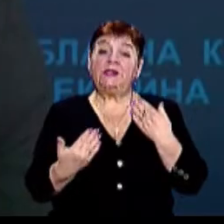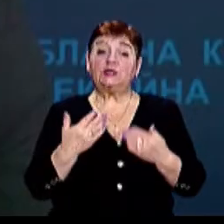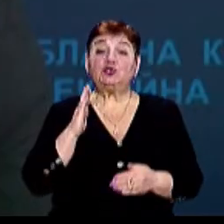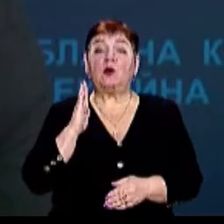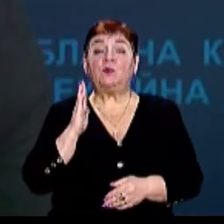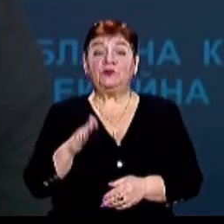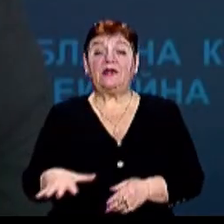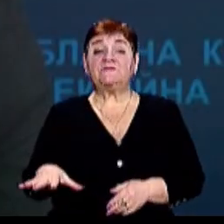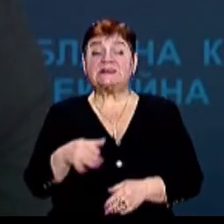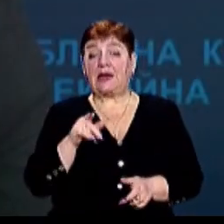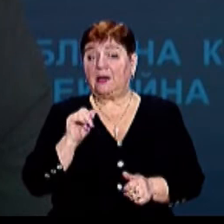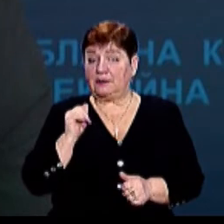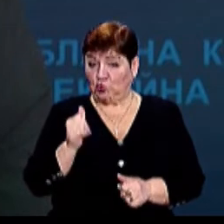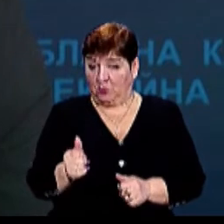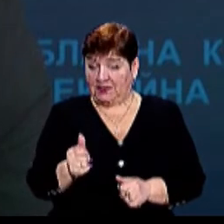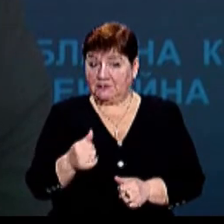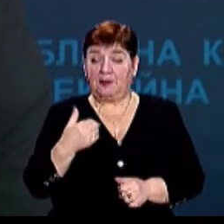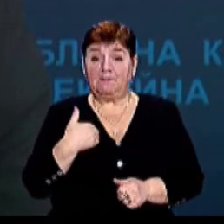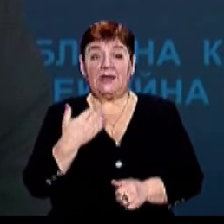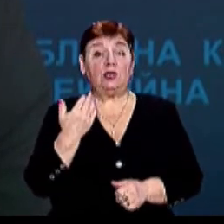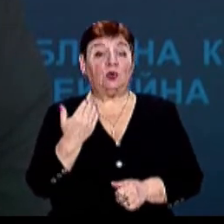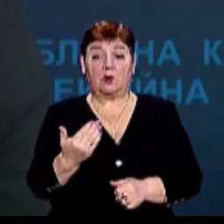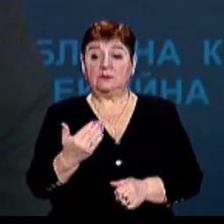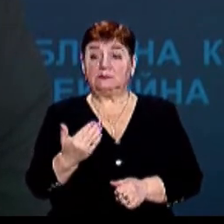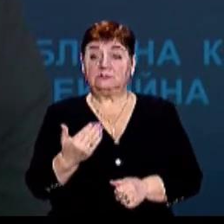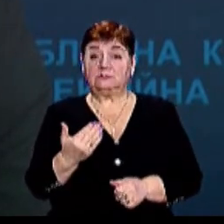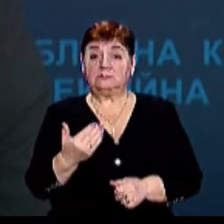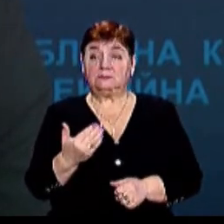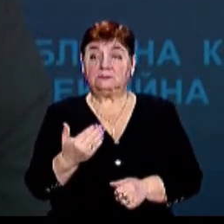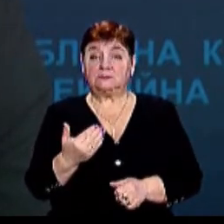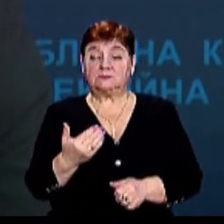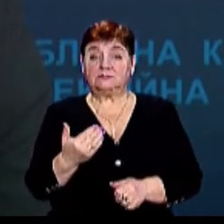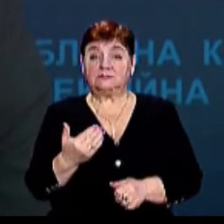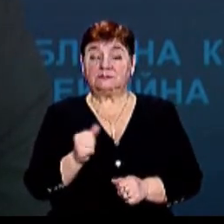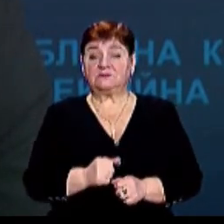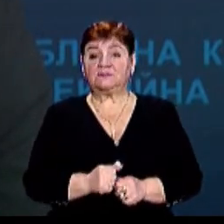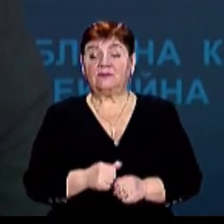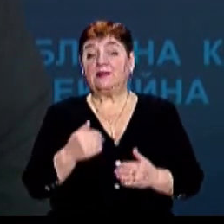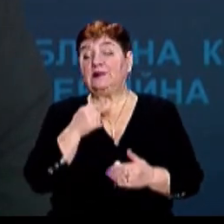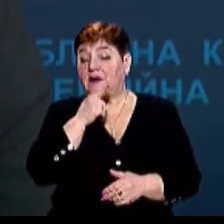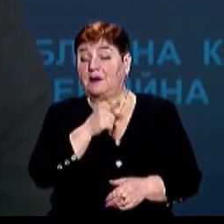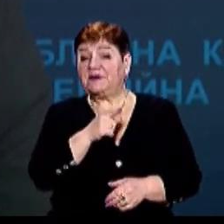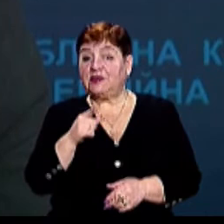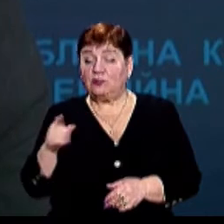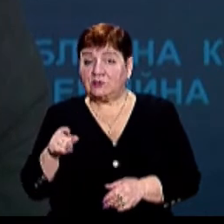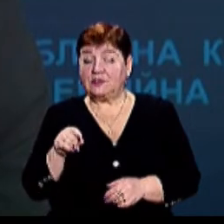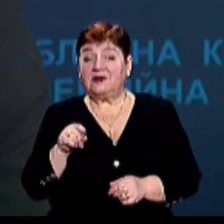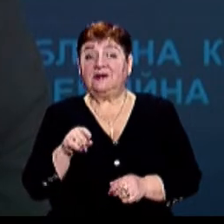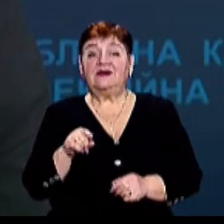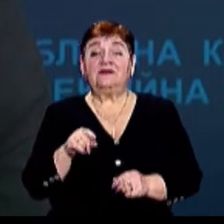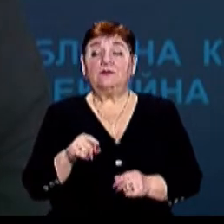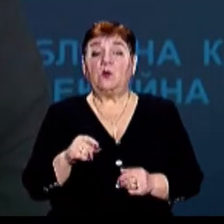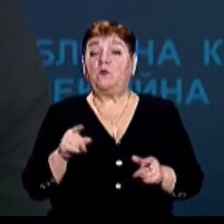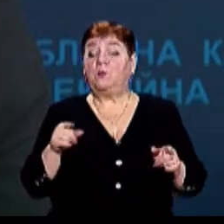буде все добре, то ми його на період інкубаційного періоду